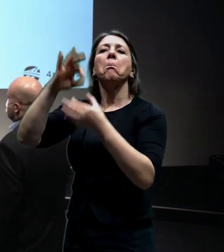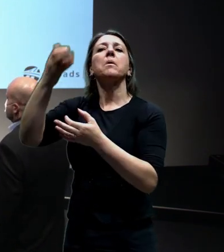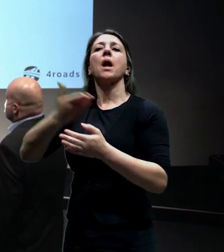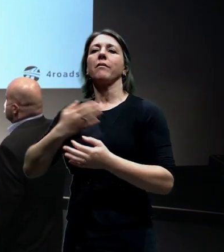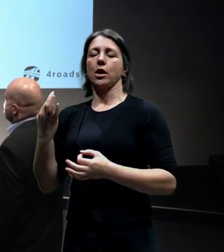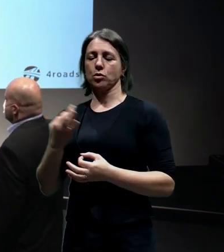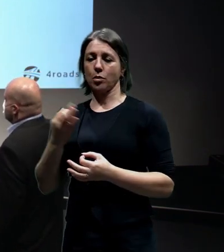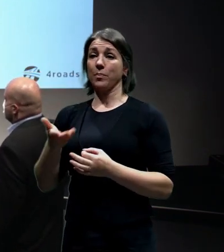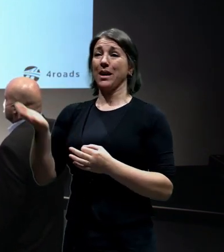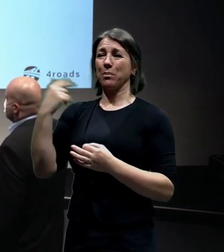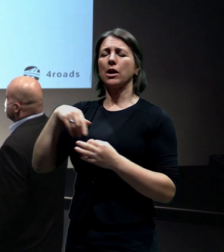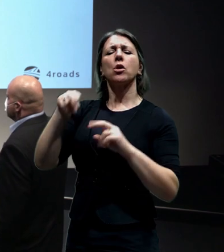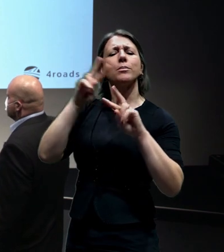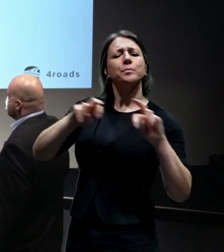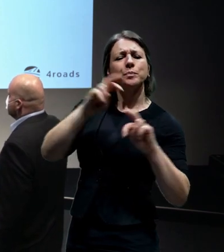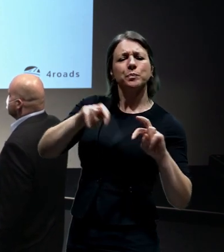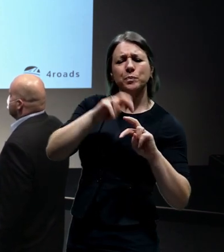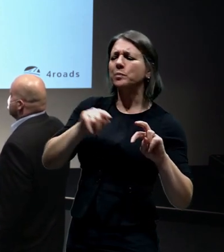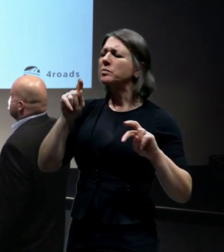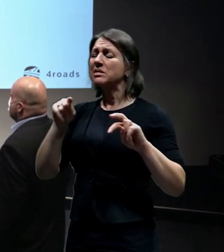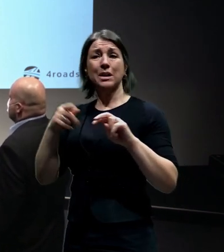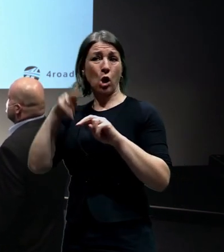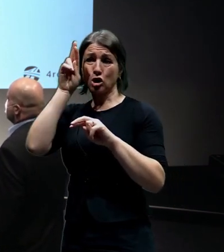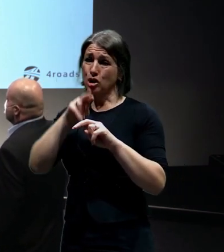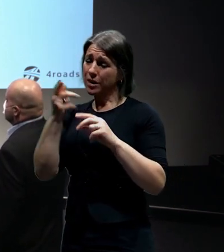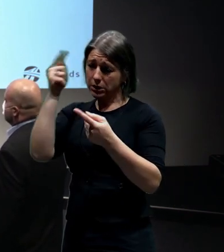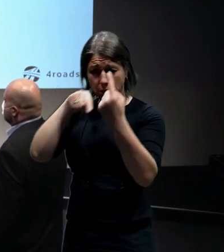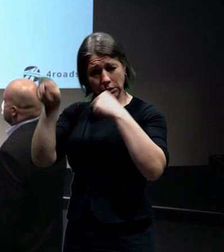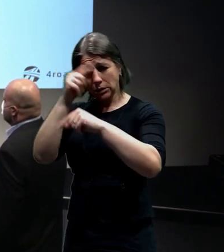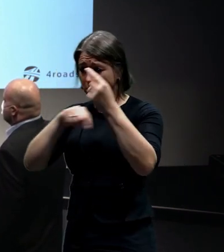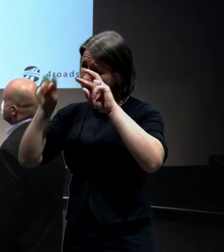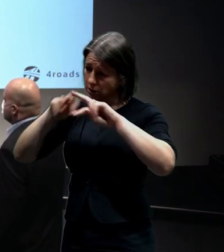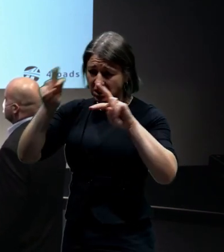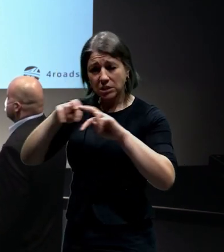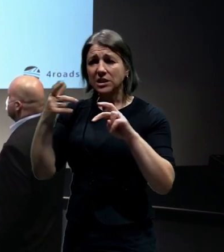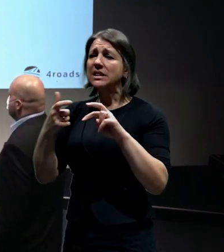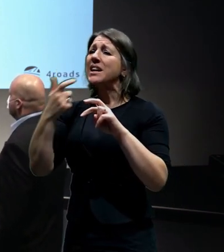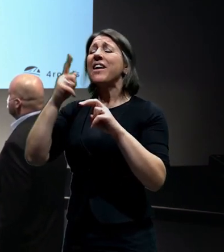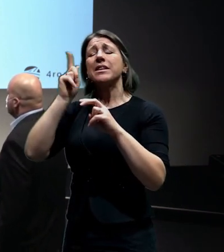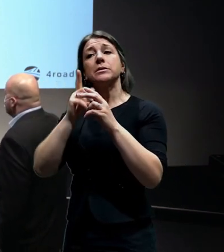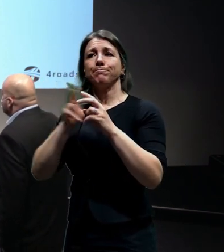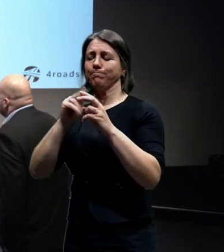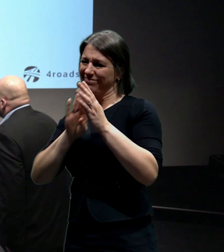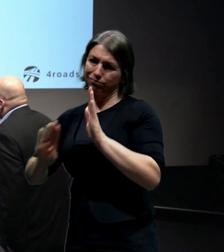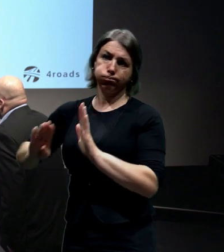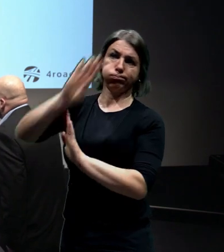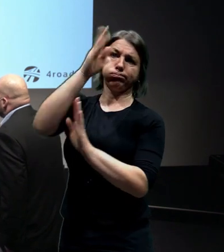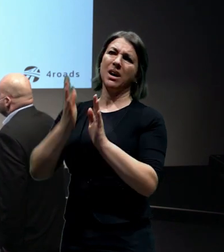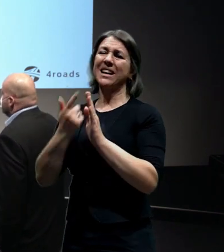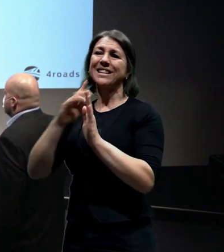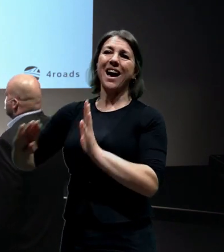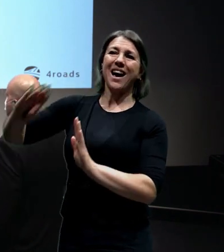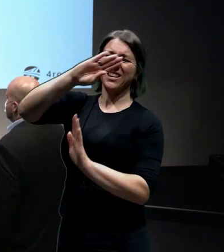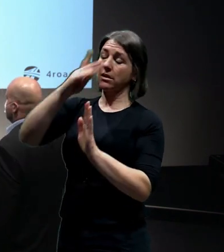Potom, co jsme proskoumali celou tu křižovatku křižem krážem, neodstranili jsme nadměrný podelný sklon tady té rampy, možná ani nějakých